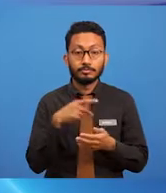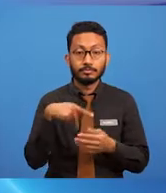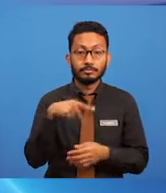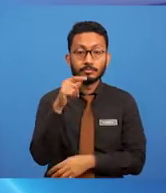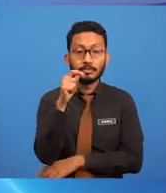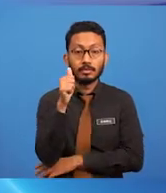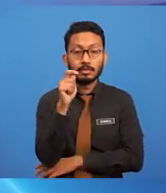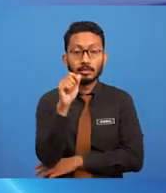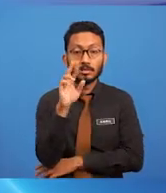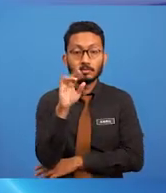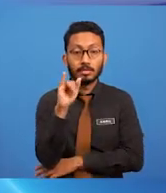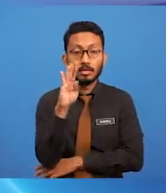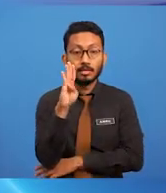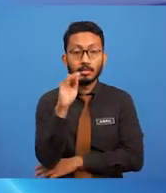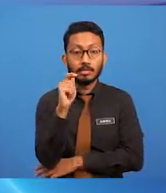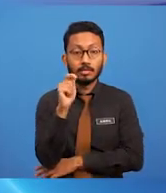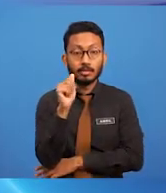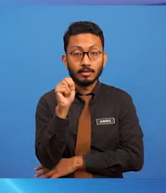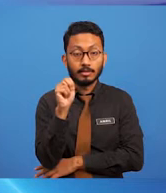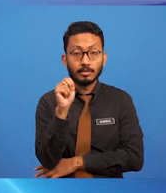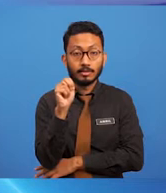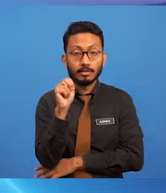Adakah jawapan anda betul dengan jawapan saya?